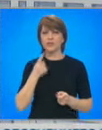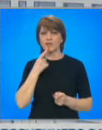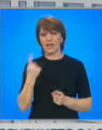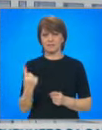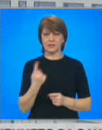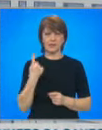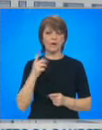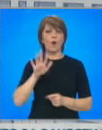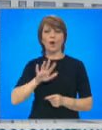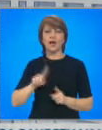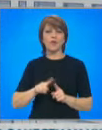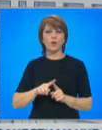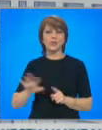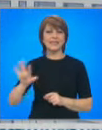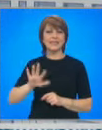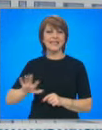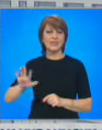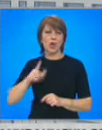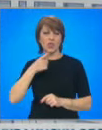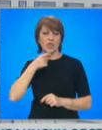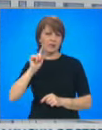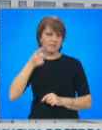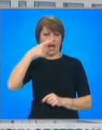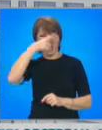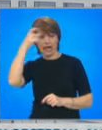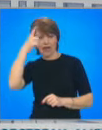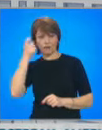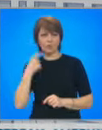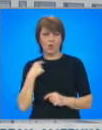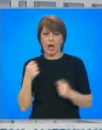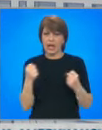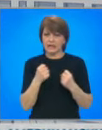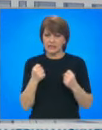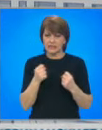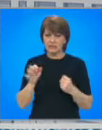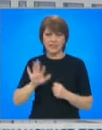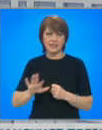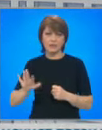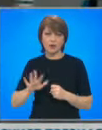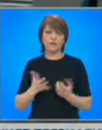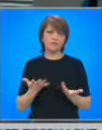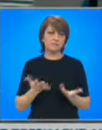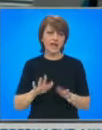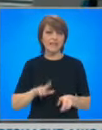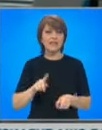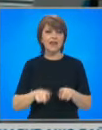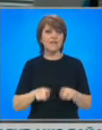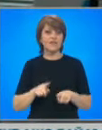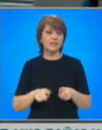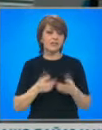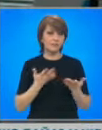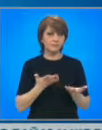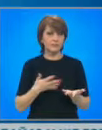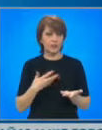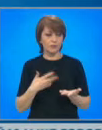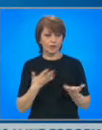стимулиран дали ще е летния период, дали ще е зимния период, в зависимост от съответния бизнес на клиента. От кредитната